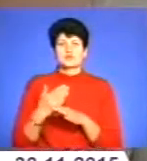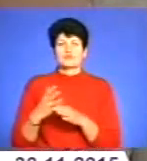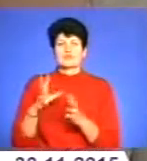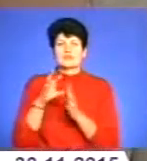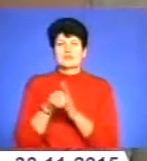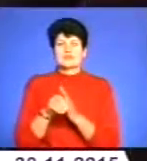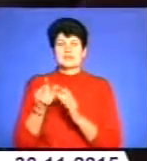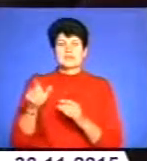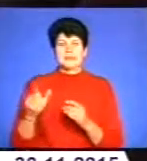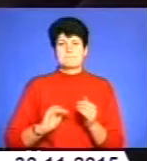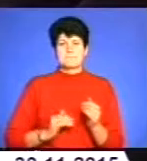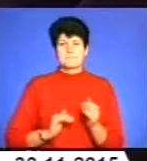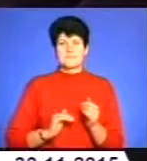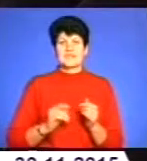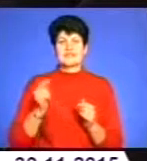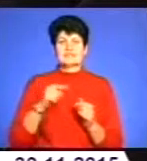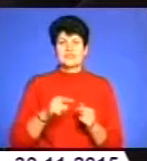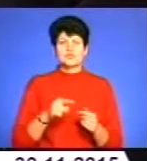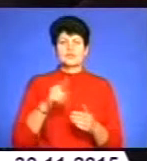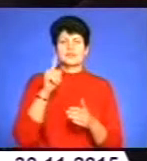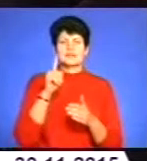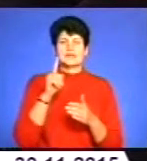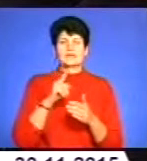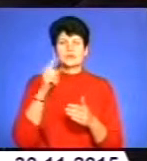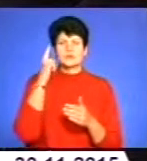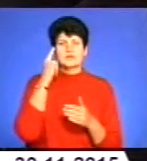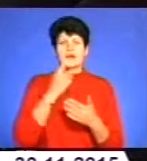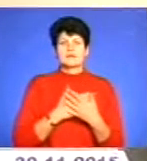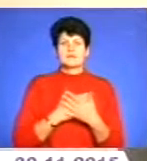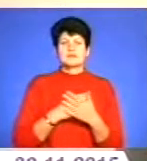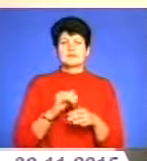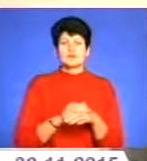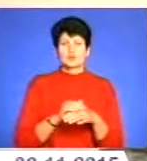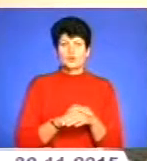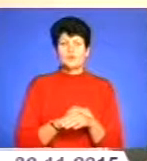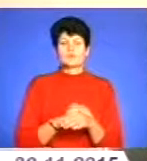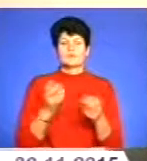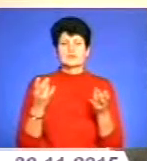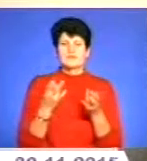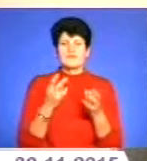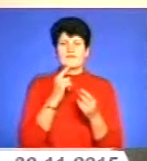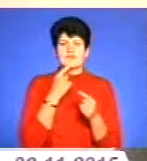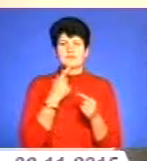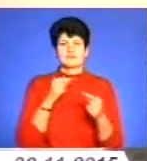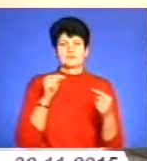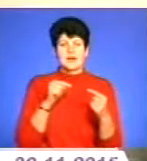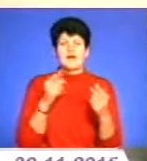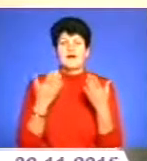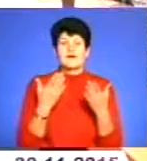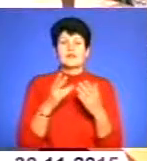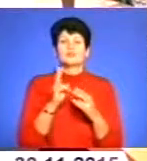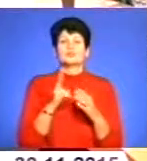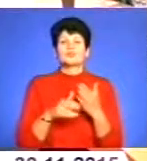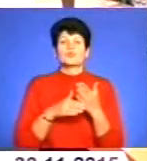є співприємці. Те, що наміри активістів добрі і потрібні, важко заперечити. Та скільком людям вони допомогли і чи